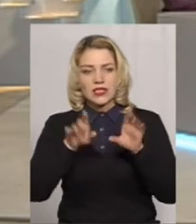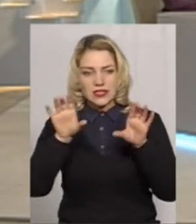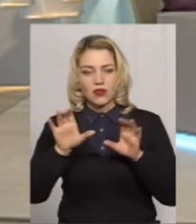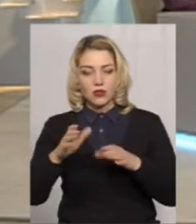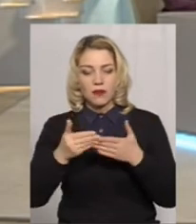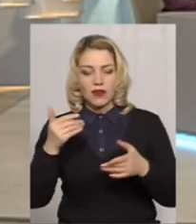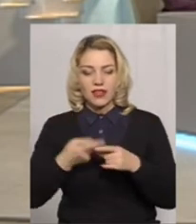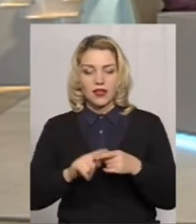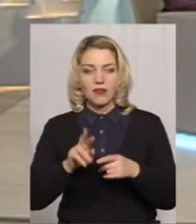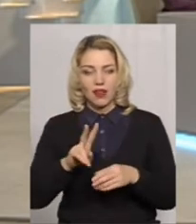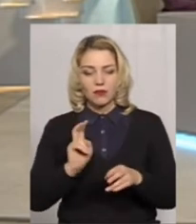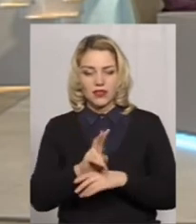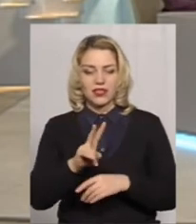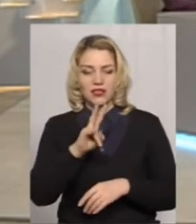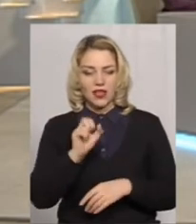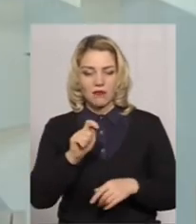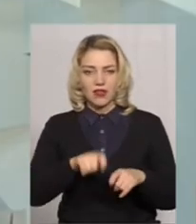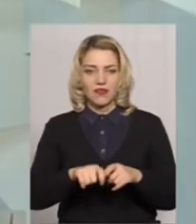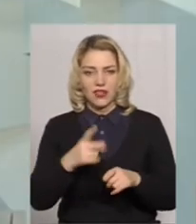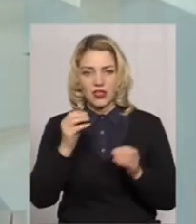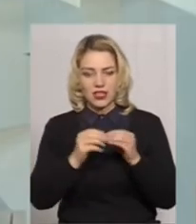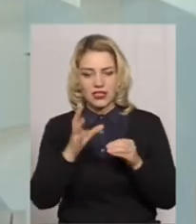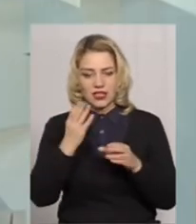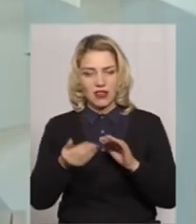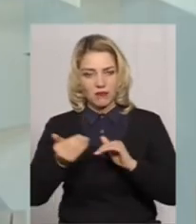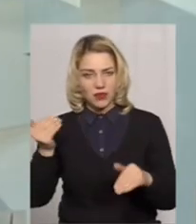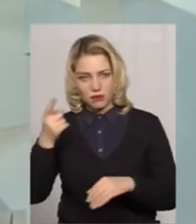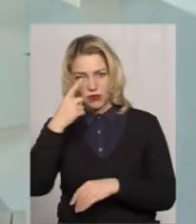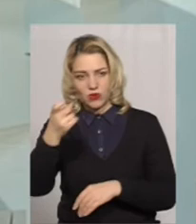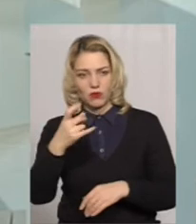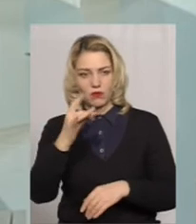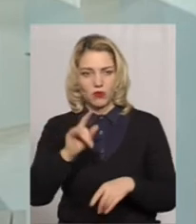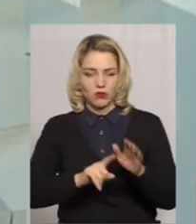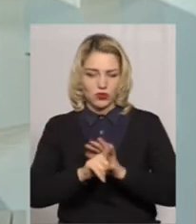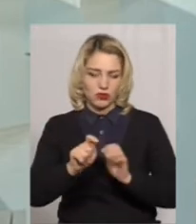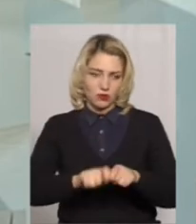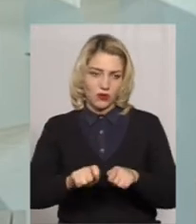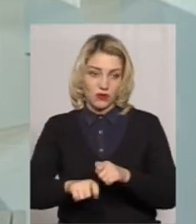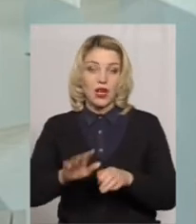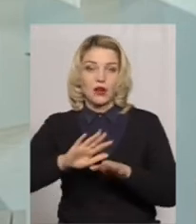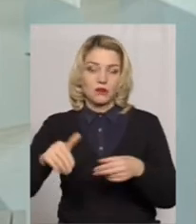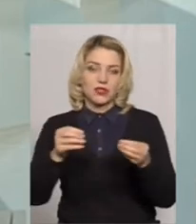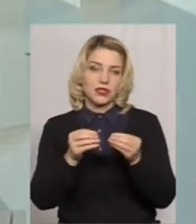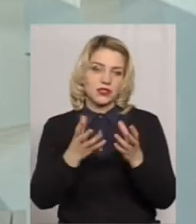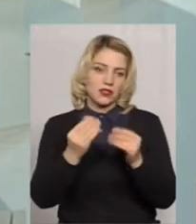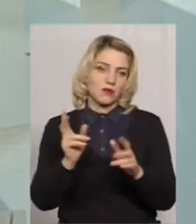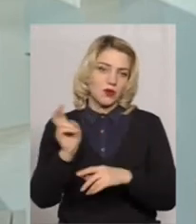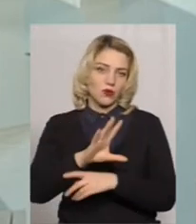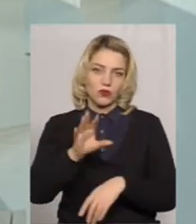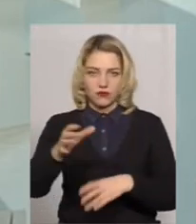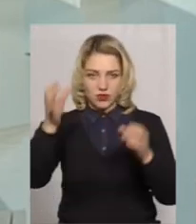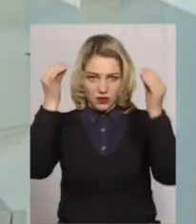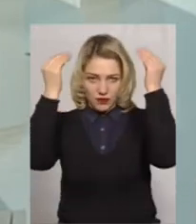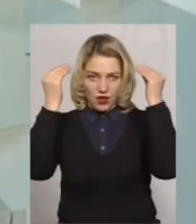перед тим, як прийти на перевірку, ти за 10 днів повідомляєш суб'єктор про початок перевірок. Зазвичай, після 10 днів приходиш всі,